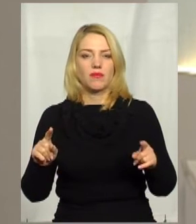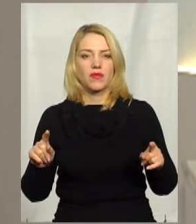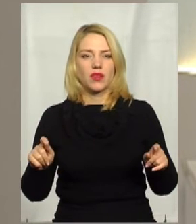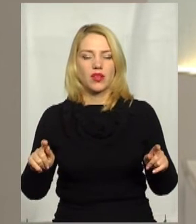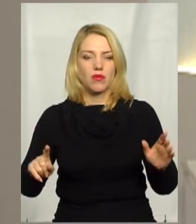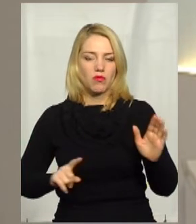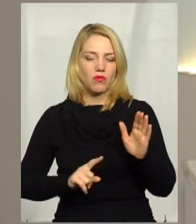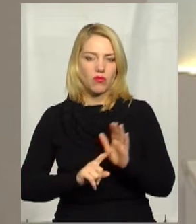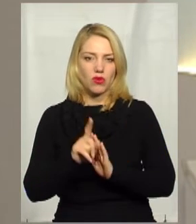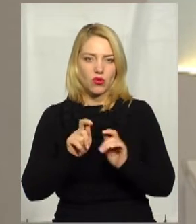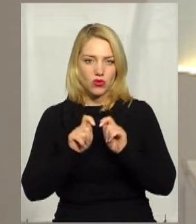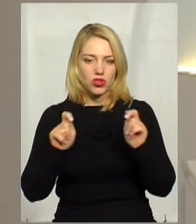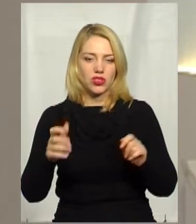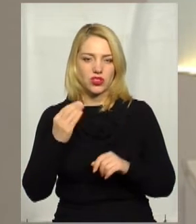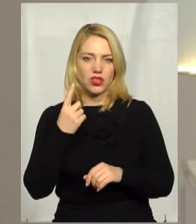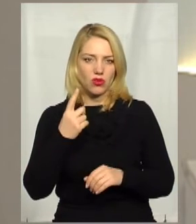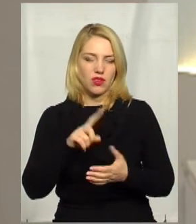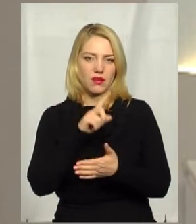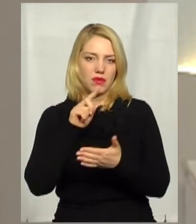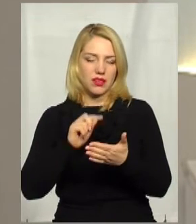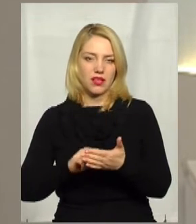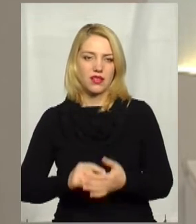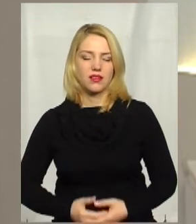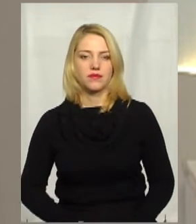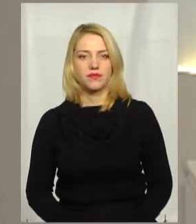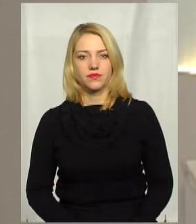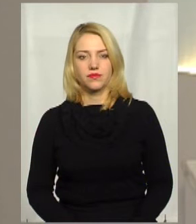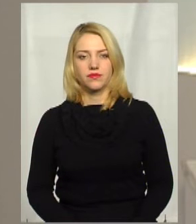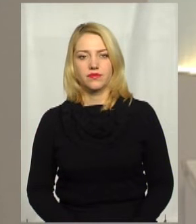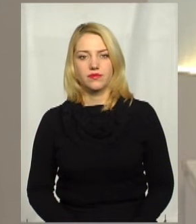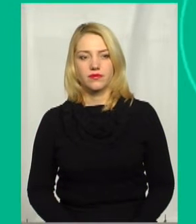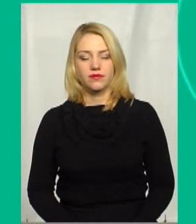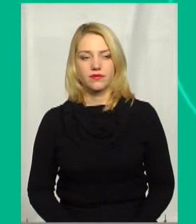питання. Давайте подивимося, що там сталося.